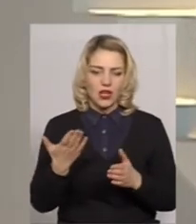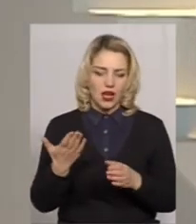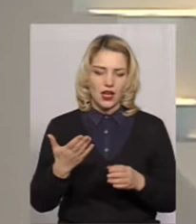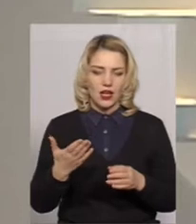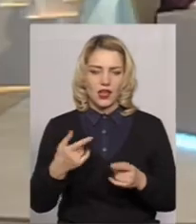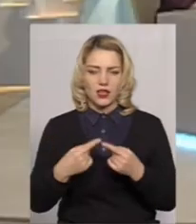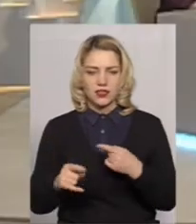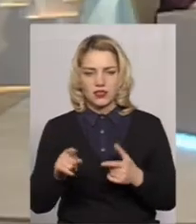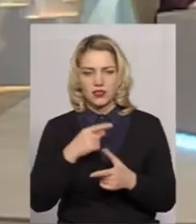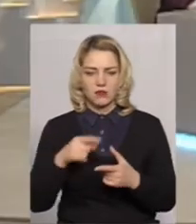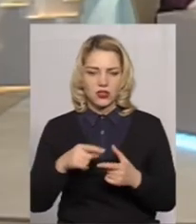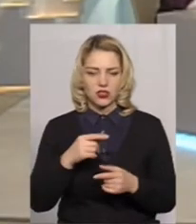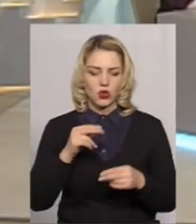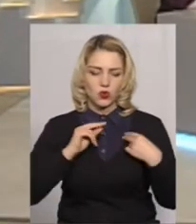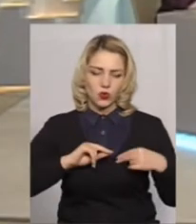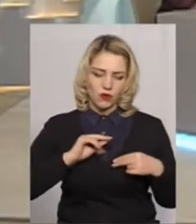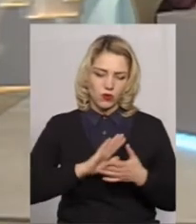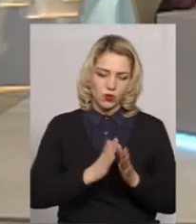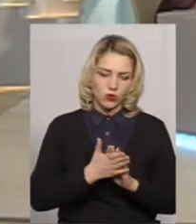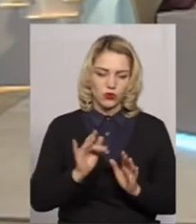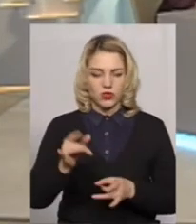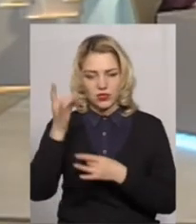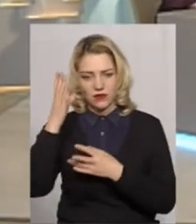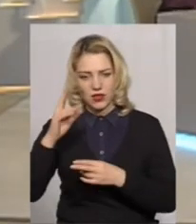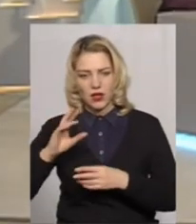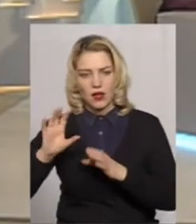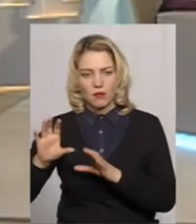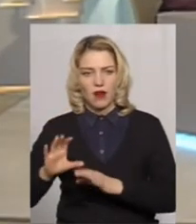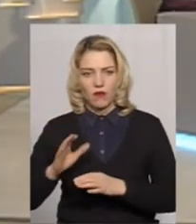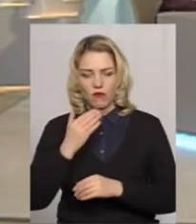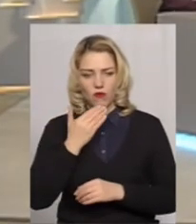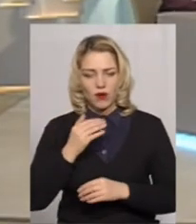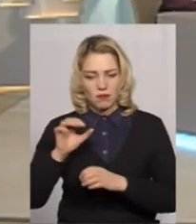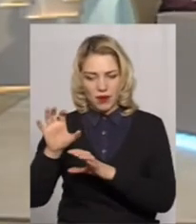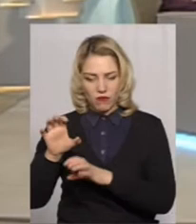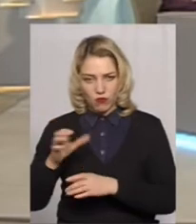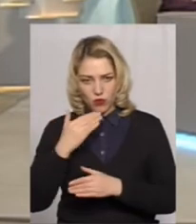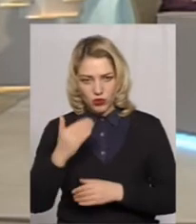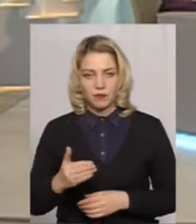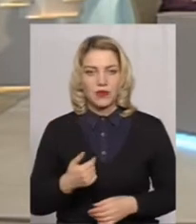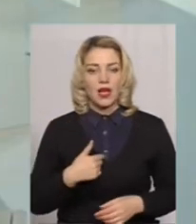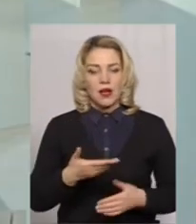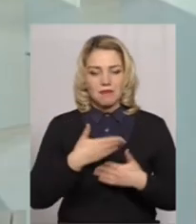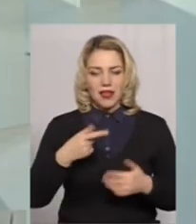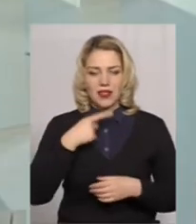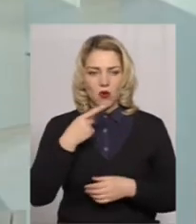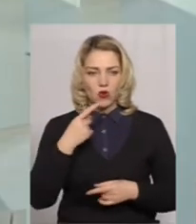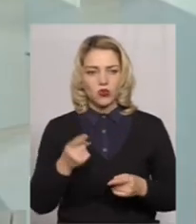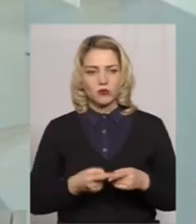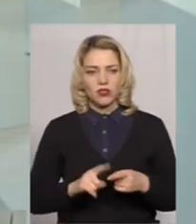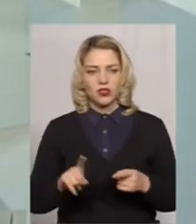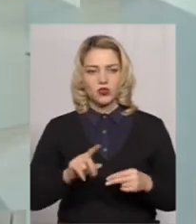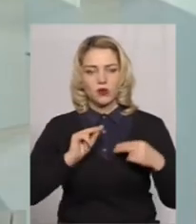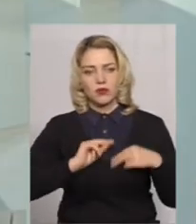трудовою угодою для працівника і цивільно-правовою? Ну, зазвичай управління Держпраці ми наголошуємо на то, щоб